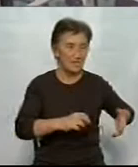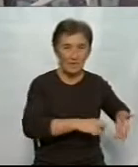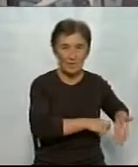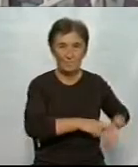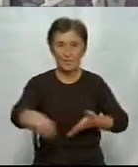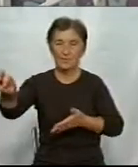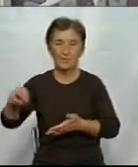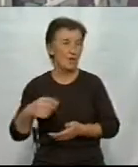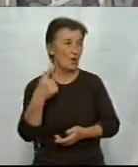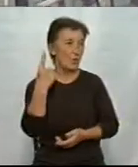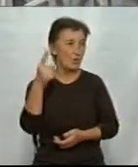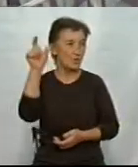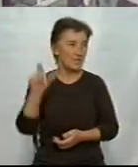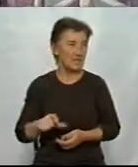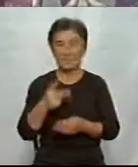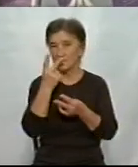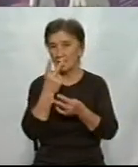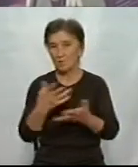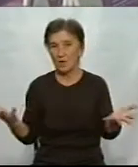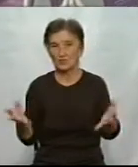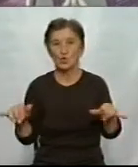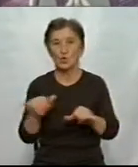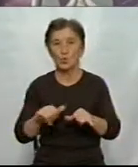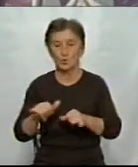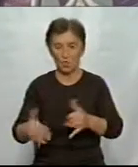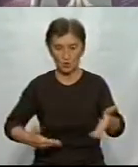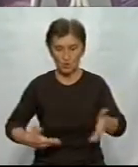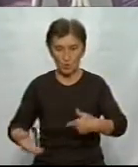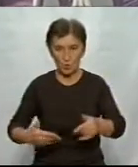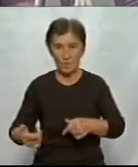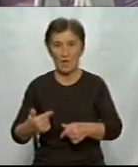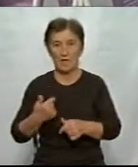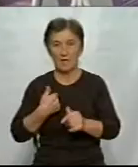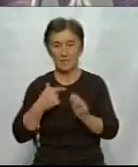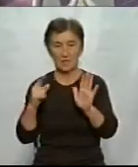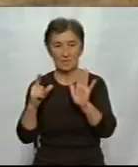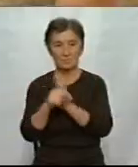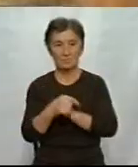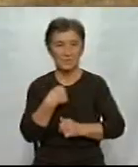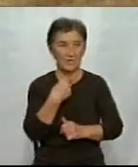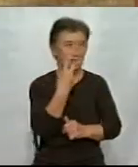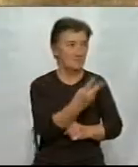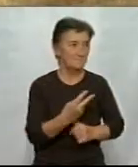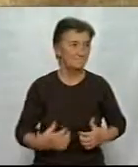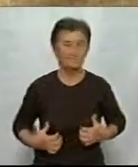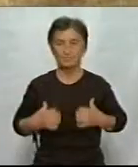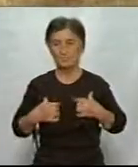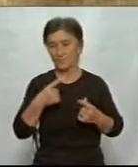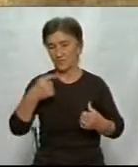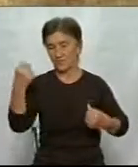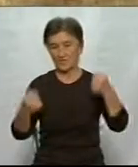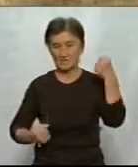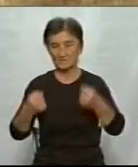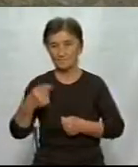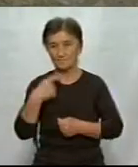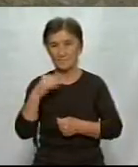Напевно, один не бачив, куди йшов, а інший не бачив, куди їхав. Я тут їхав повз, мені аж погано стало. Водій вантажівки каже, їхав в